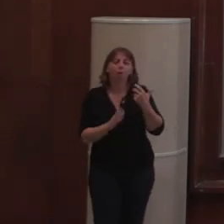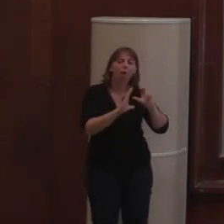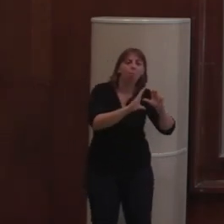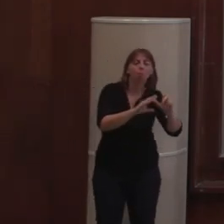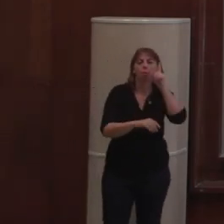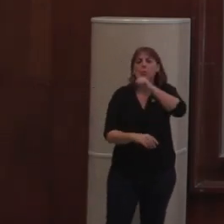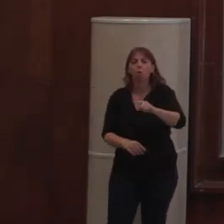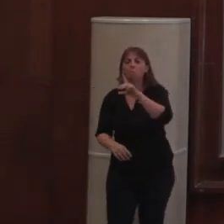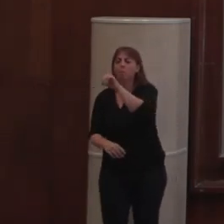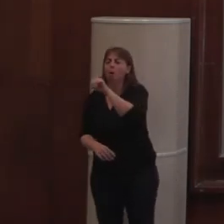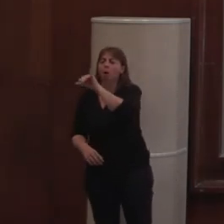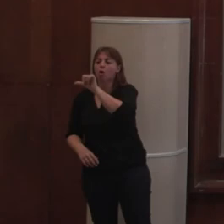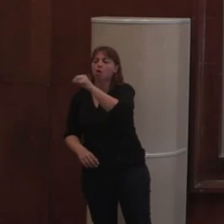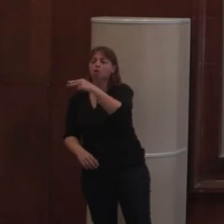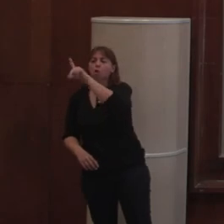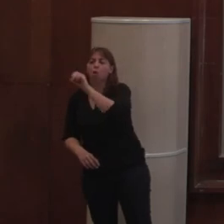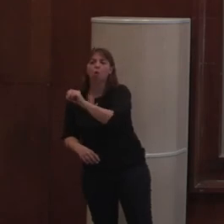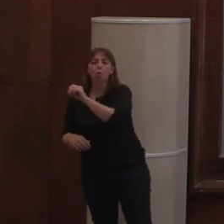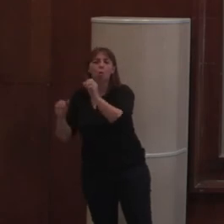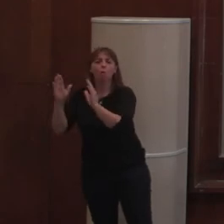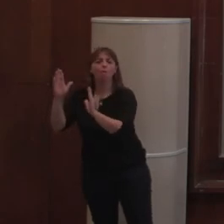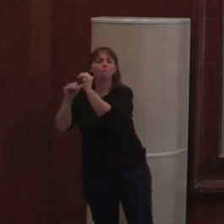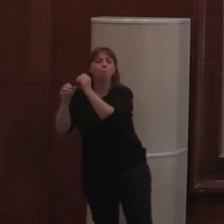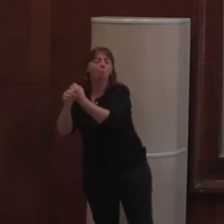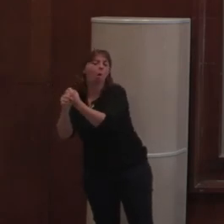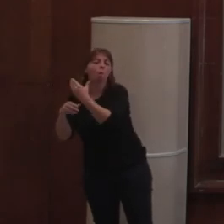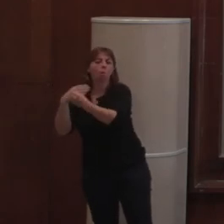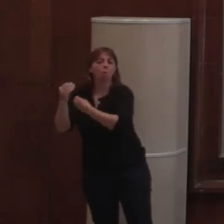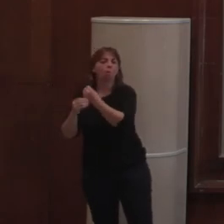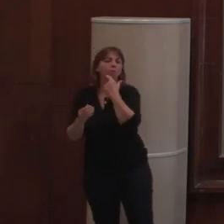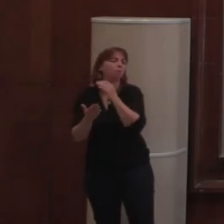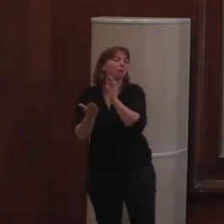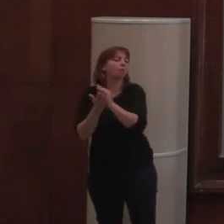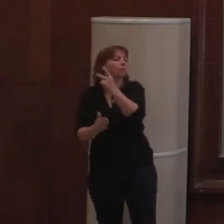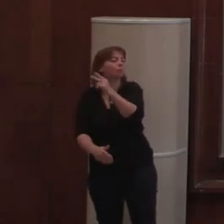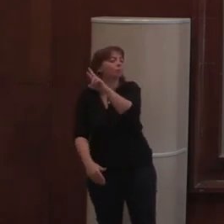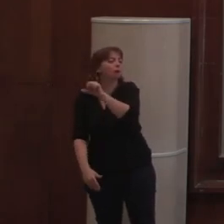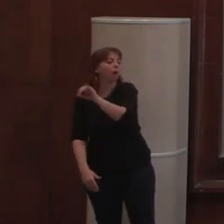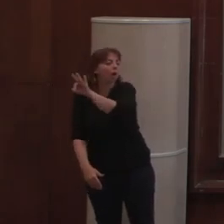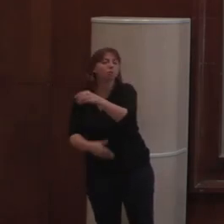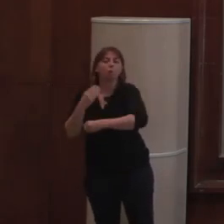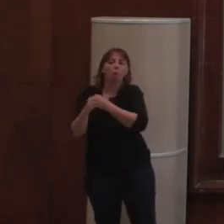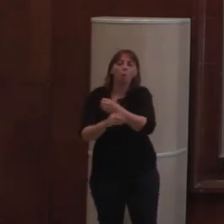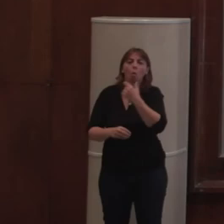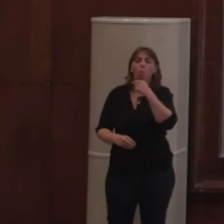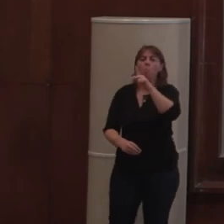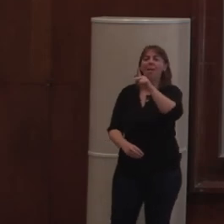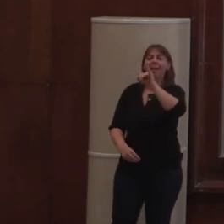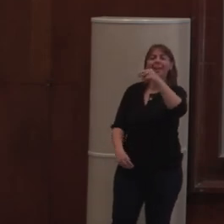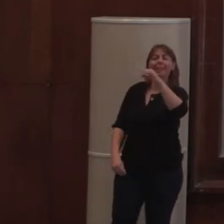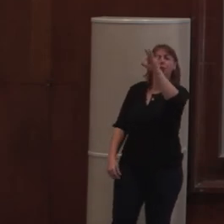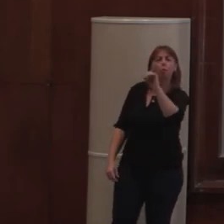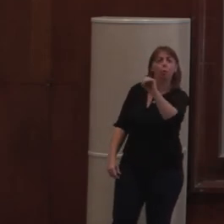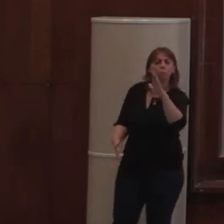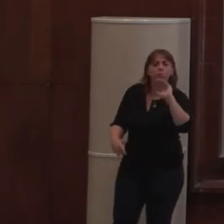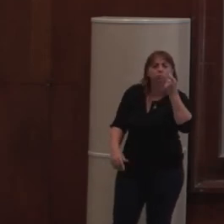Framework, vous connaissez sûrement, l'implémentation REST la plus connue pour Python. On pourrait utiliser Flask, on pourrait utiliser Kinto. Vous avez peut-être entendu